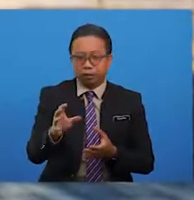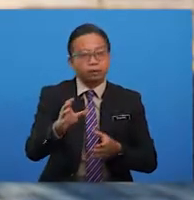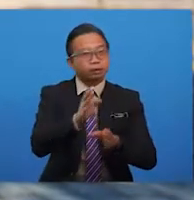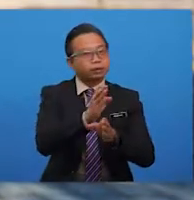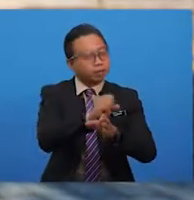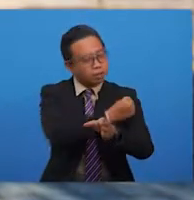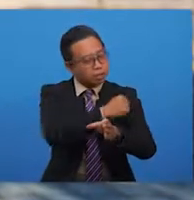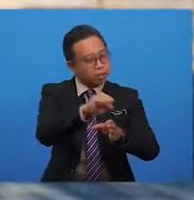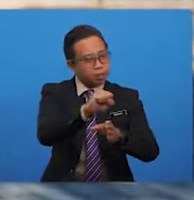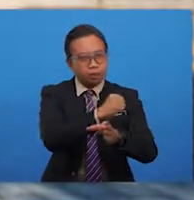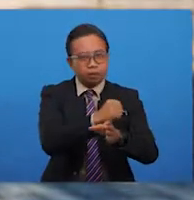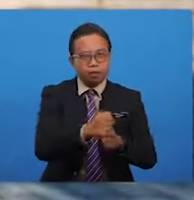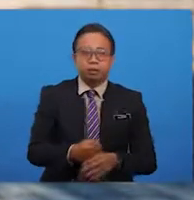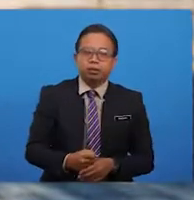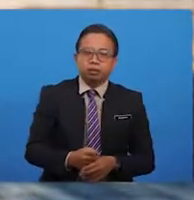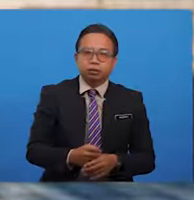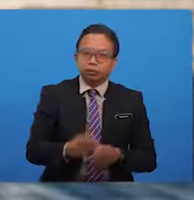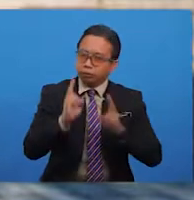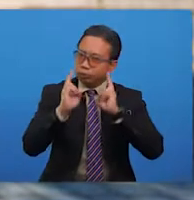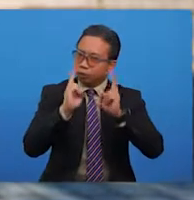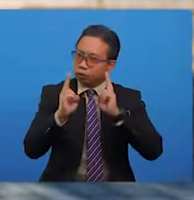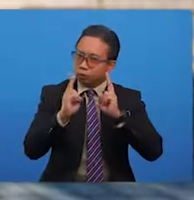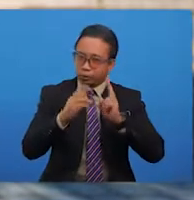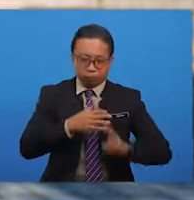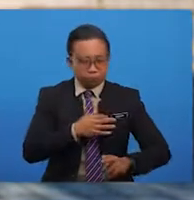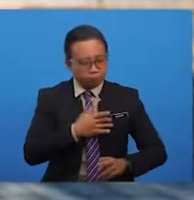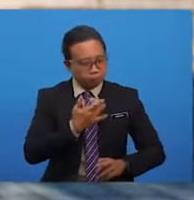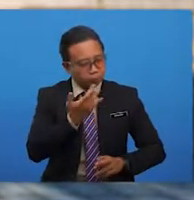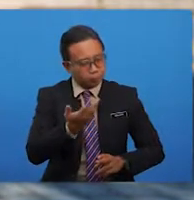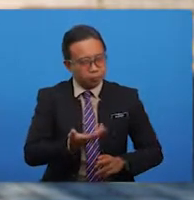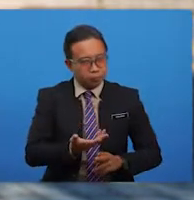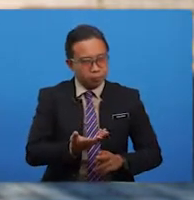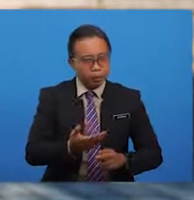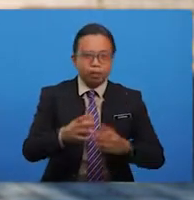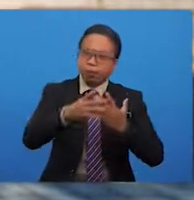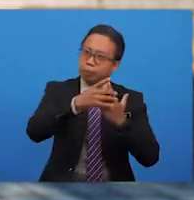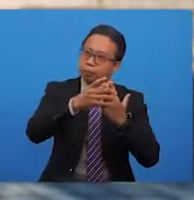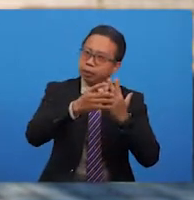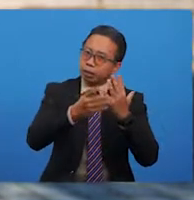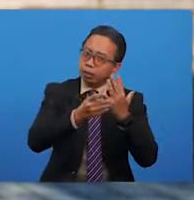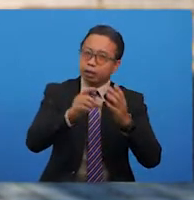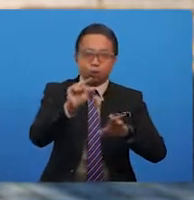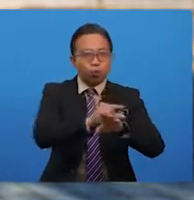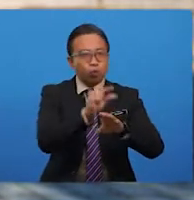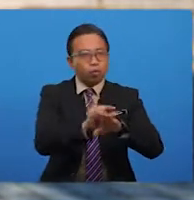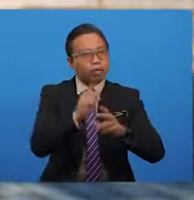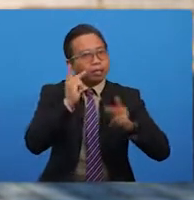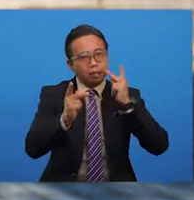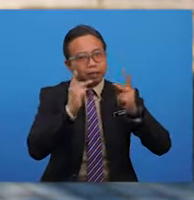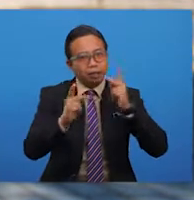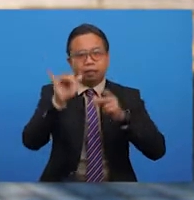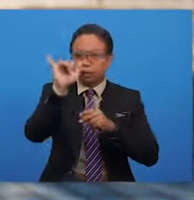mementingkan keberkesanan pengucapan perasaan melalui pemilihan dan penggunaan kata-kata